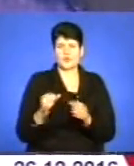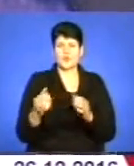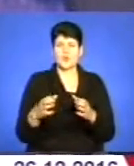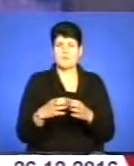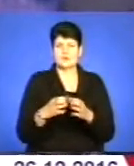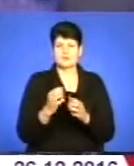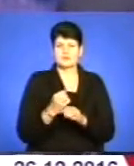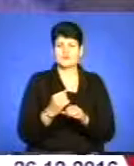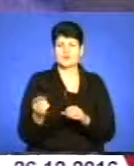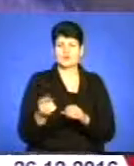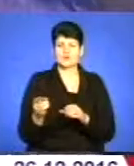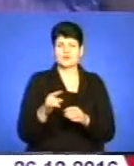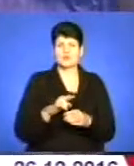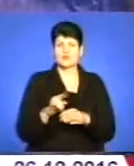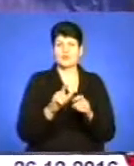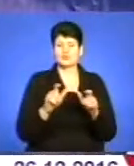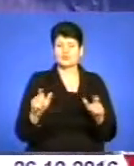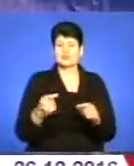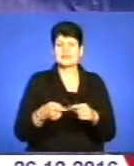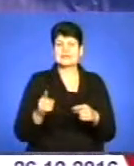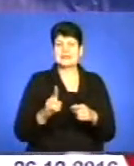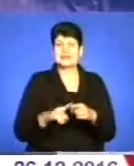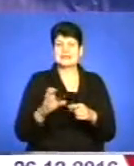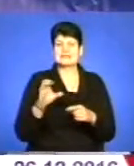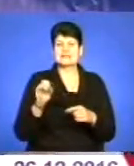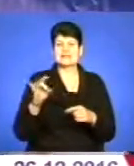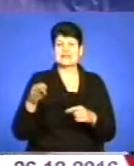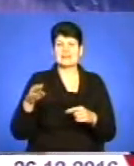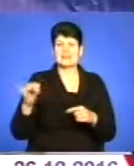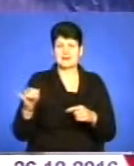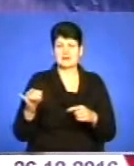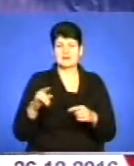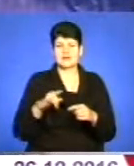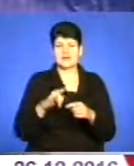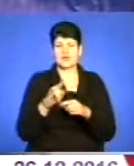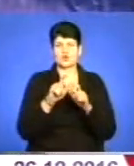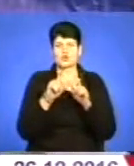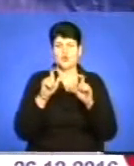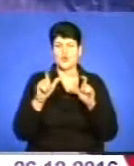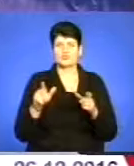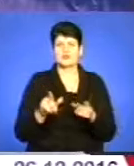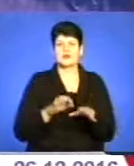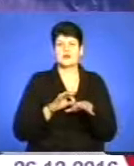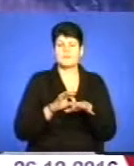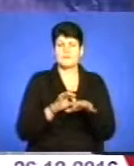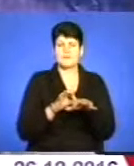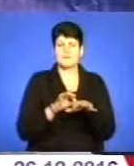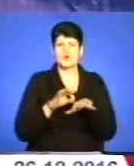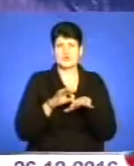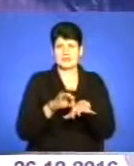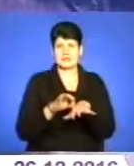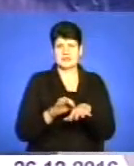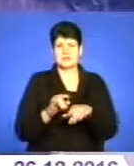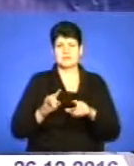в Тернопільському аеропорту. Це сертифікат аеродрому на здійснення авіаперевезів.